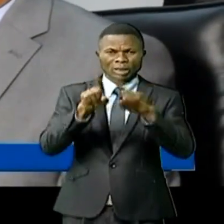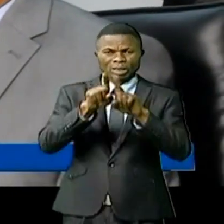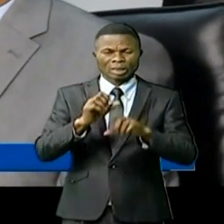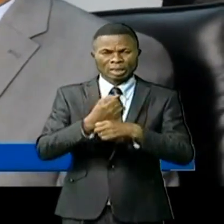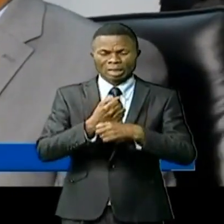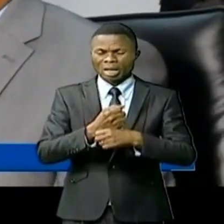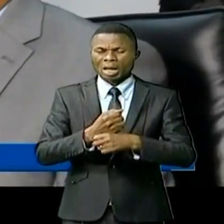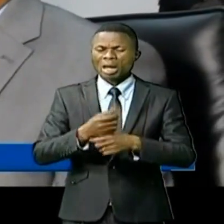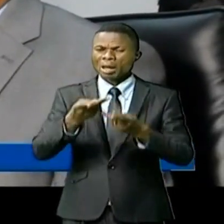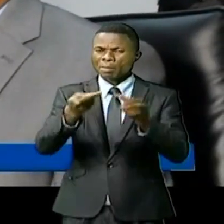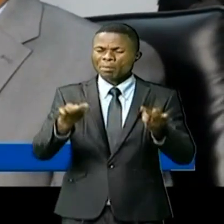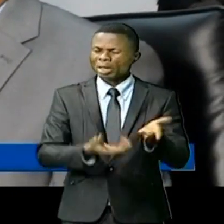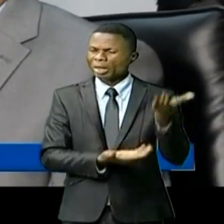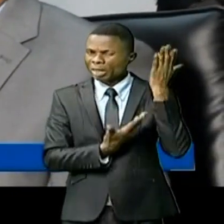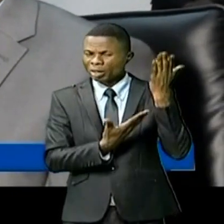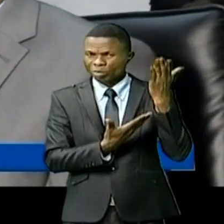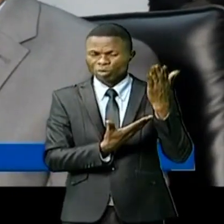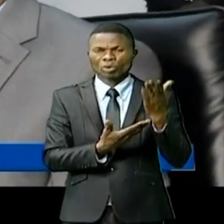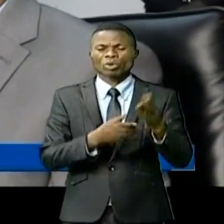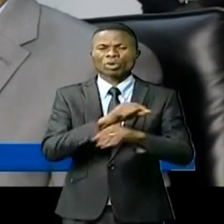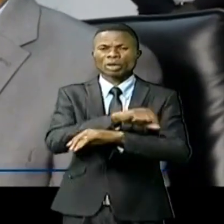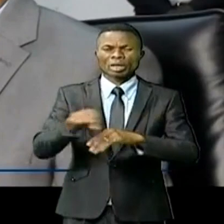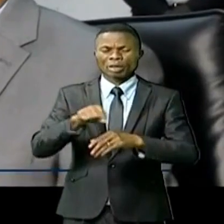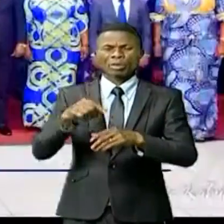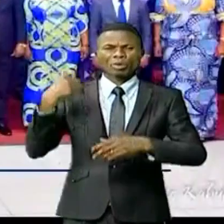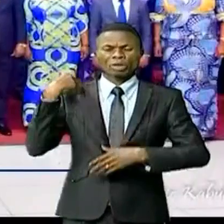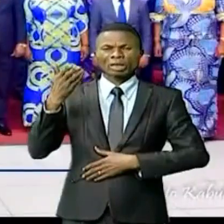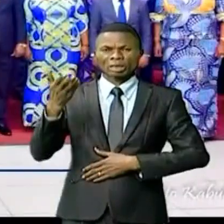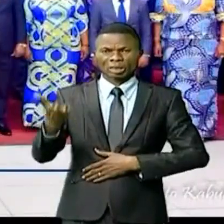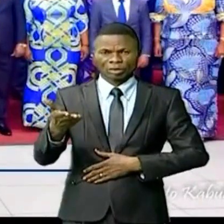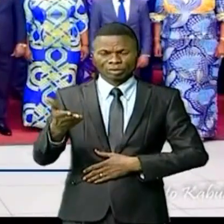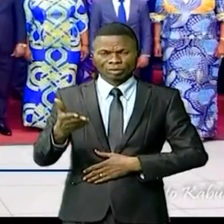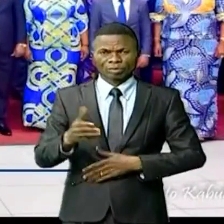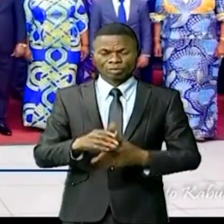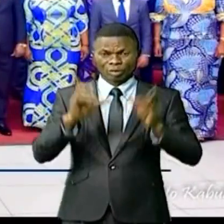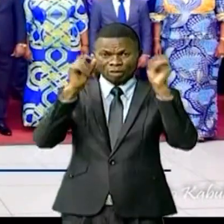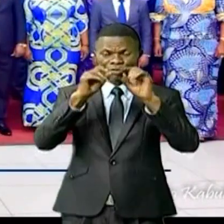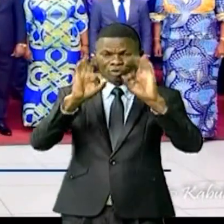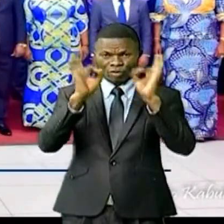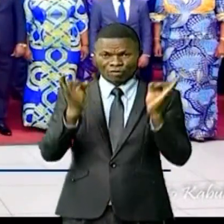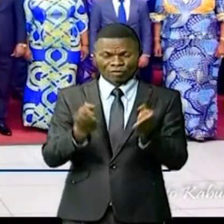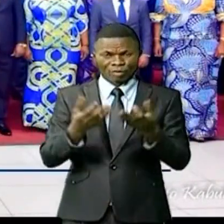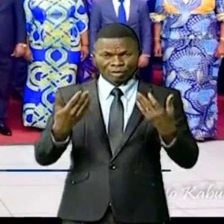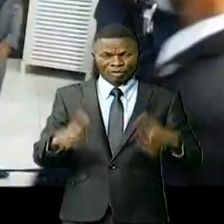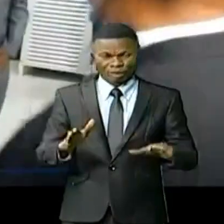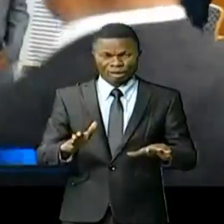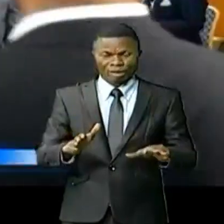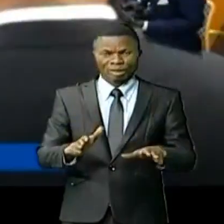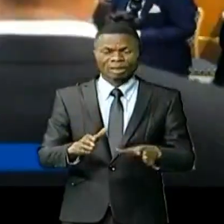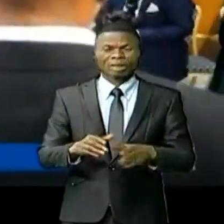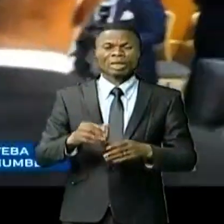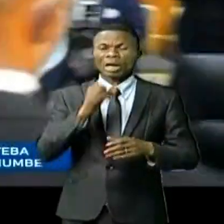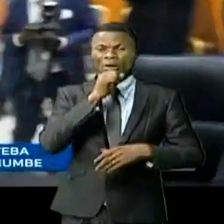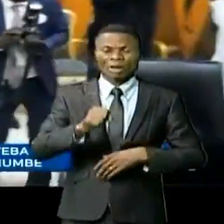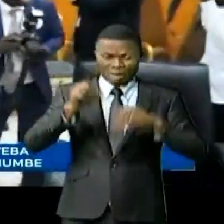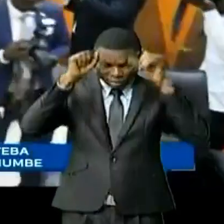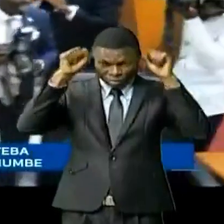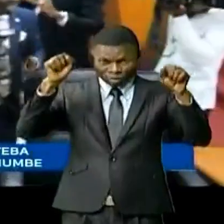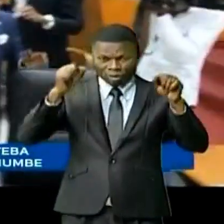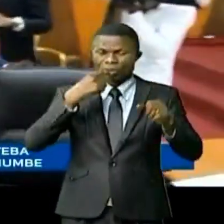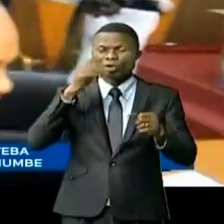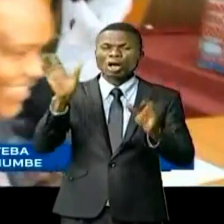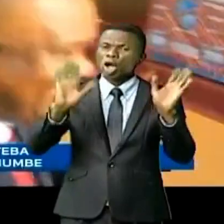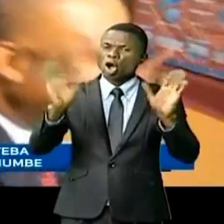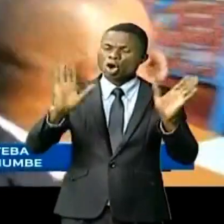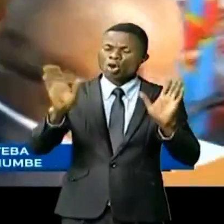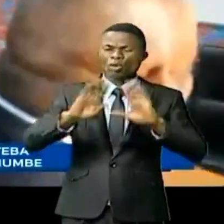pierre angulaire de cet édifice institutionnel. Après la photo de famille prise en clôture de la cérémonie, Cornel Nanga fit ses adieux à l